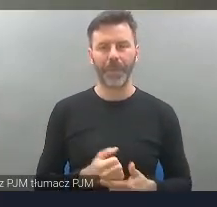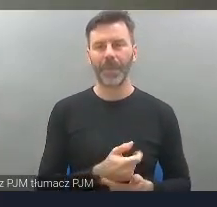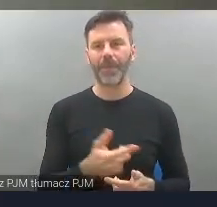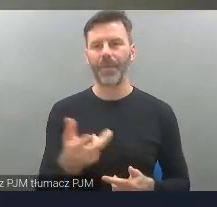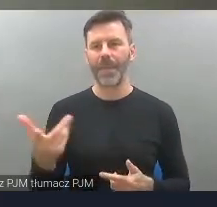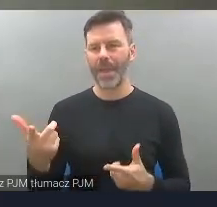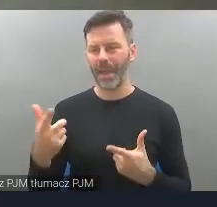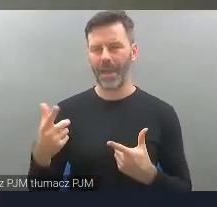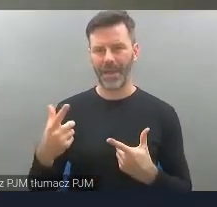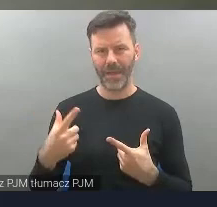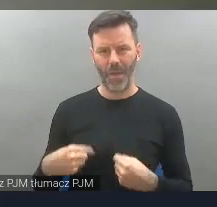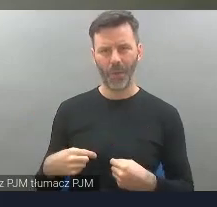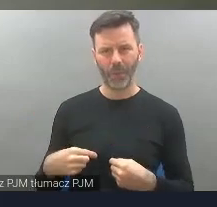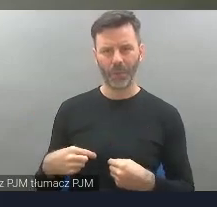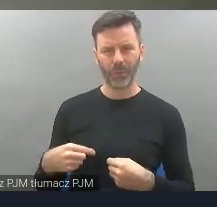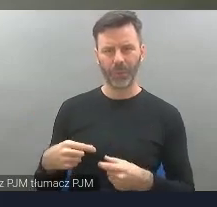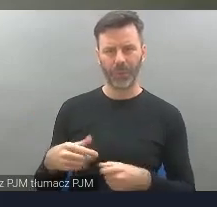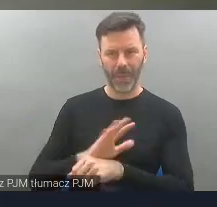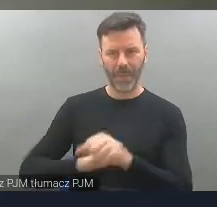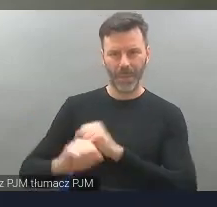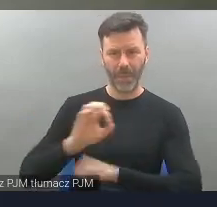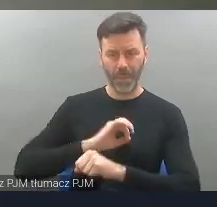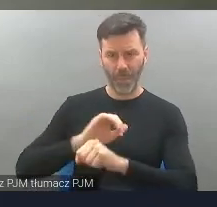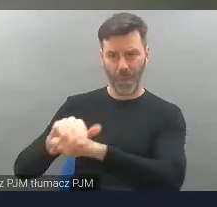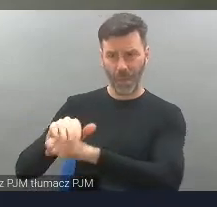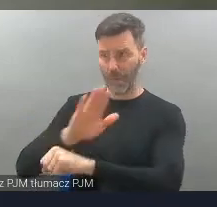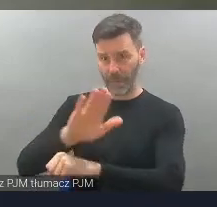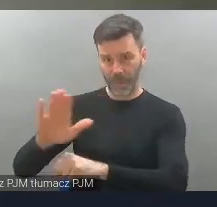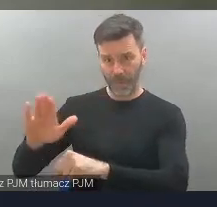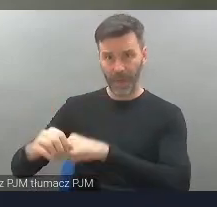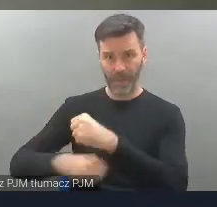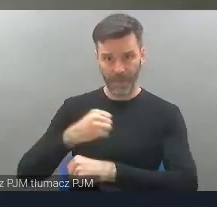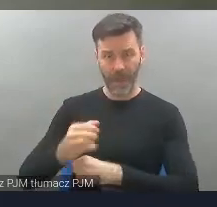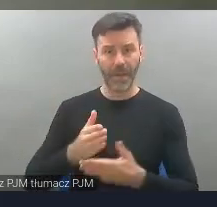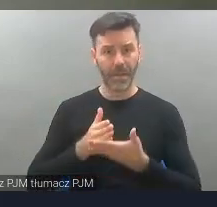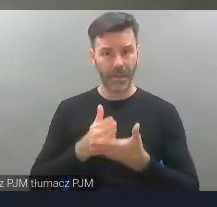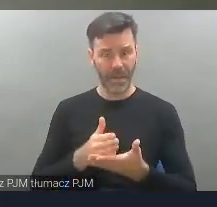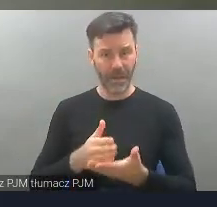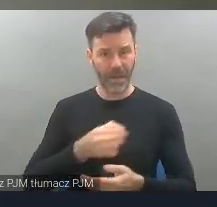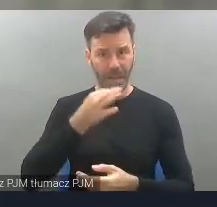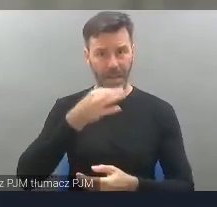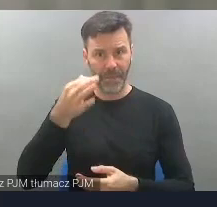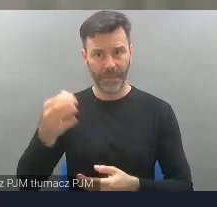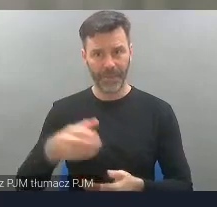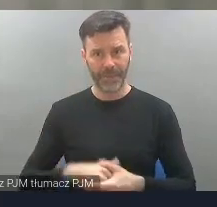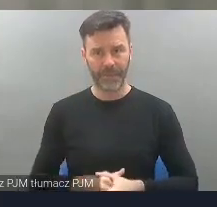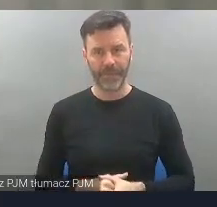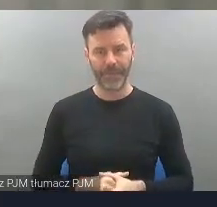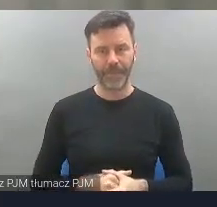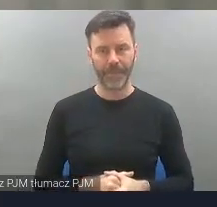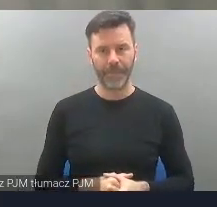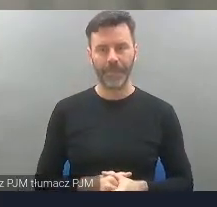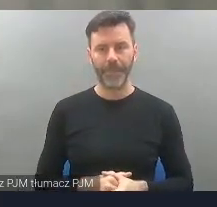znajomych z innymi niepełnosprawnościami już ma pracę i radzą sobie coraz lepiej na rynku pracy. No ja